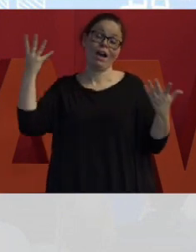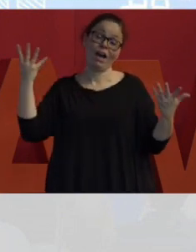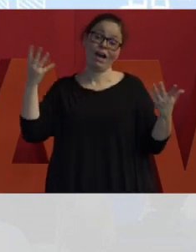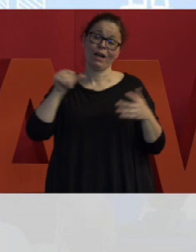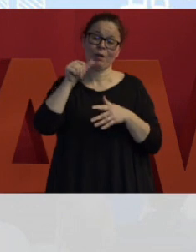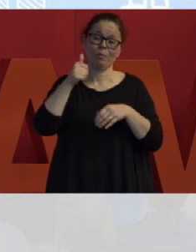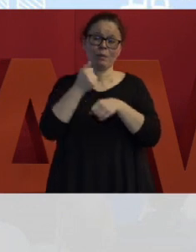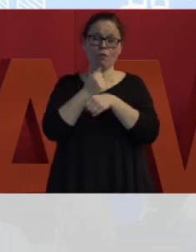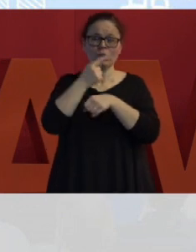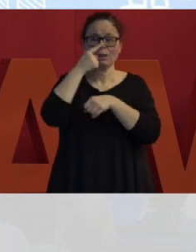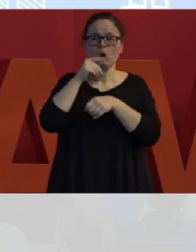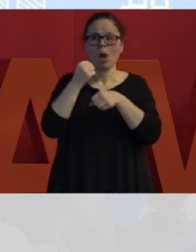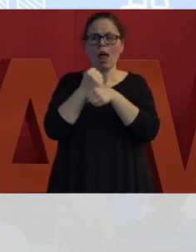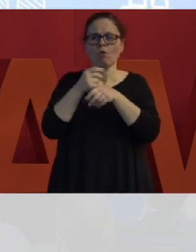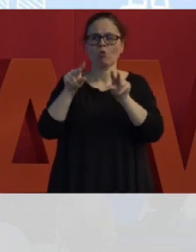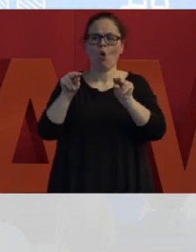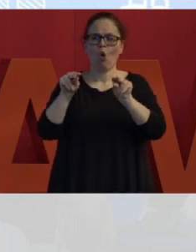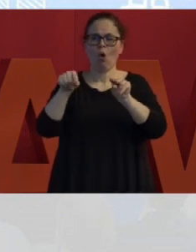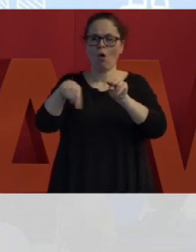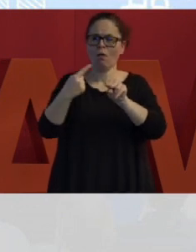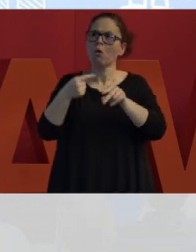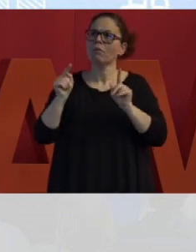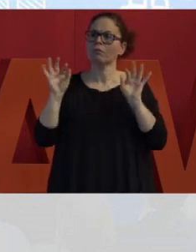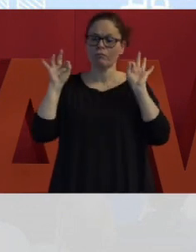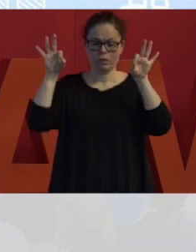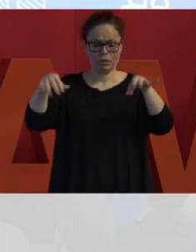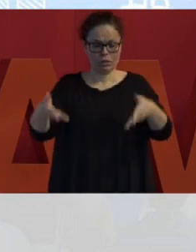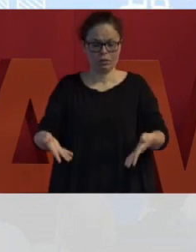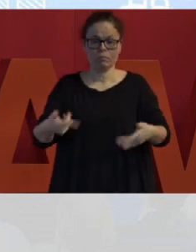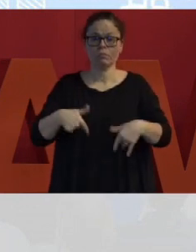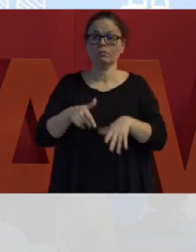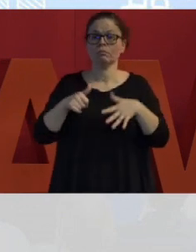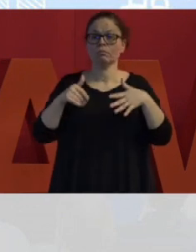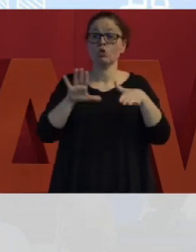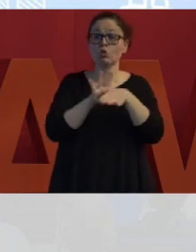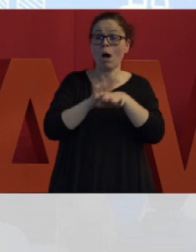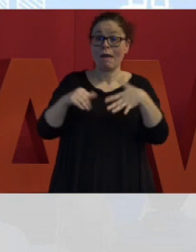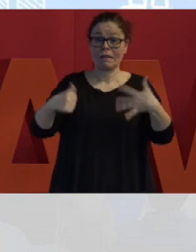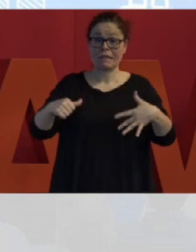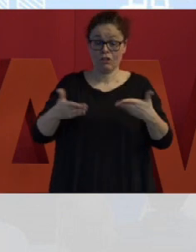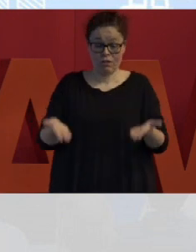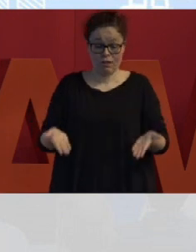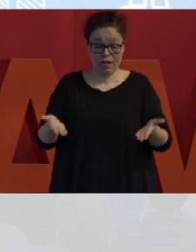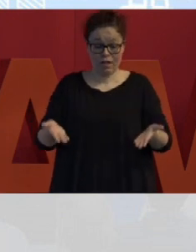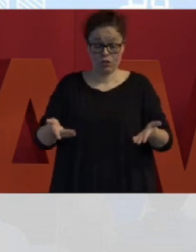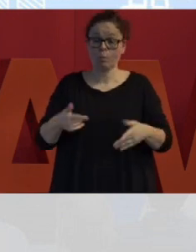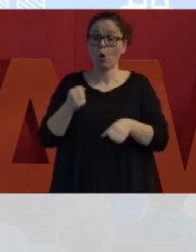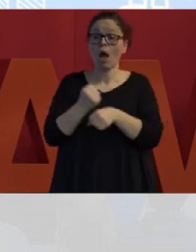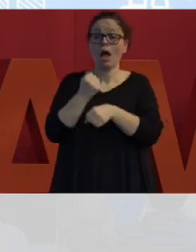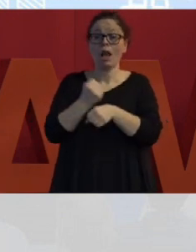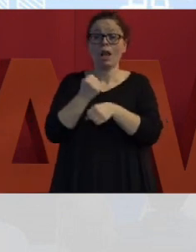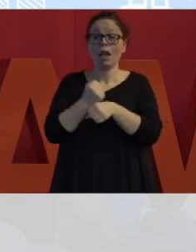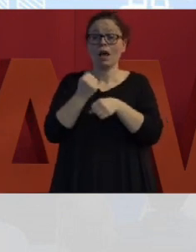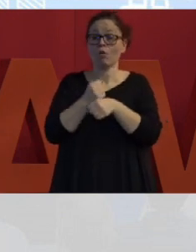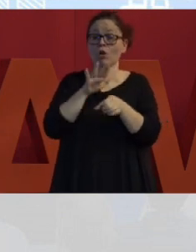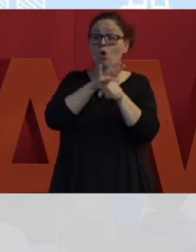tipo di lavorare che ci ha portato oggi ad avere 16 squadre attive che lavorano in modalità full agile. Sono